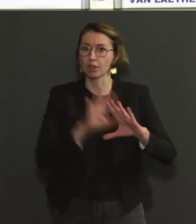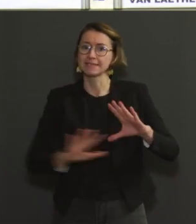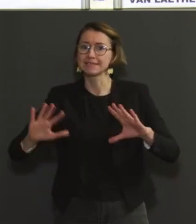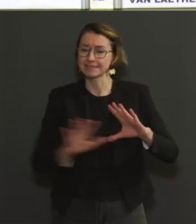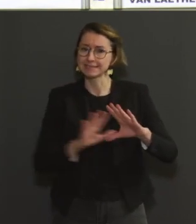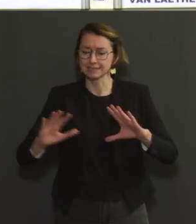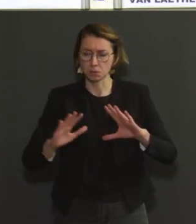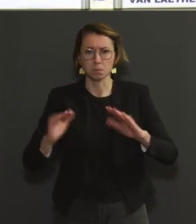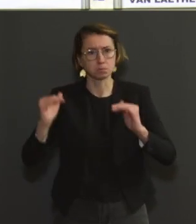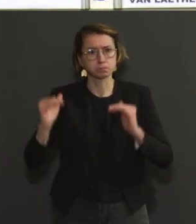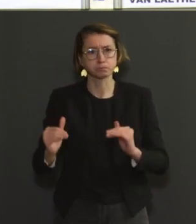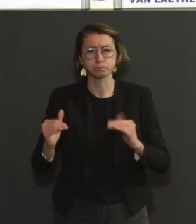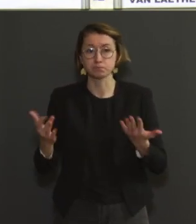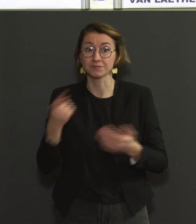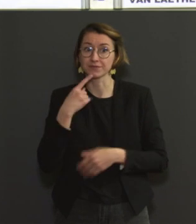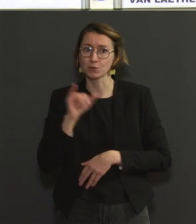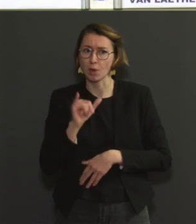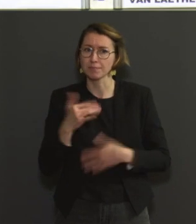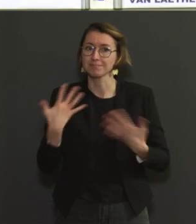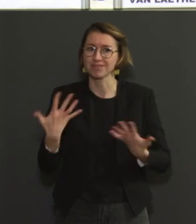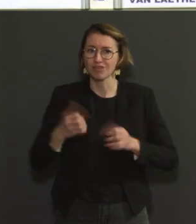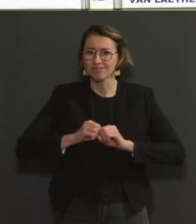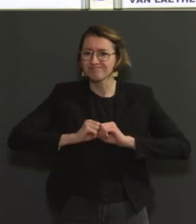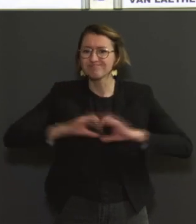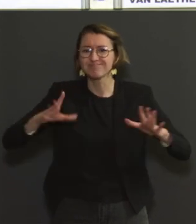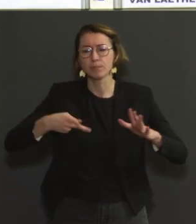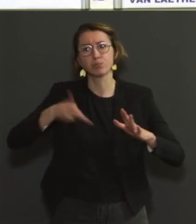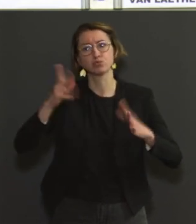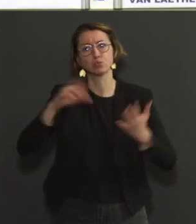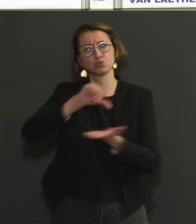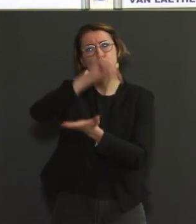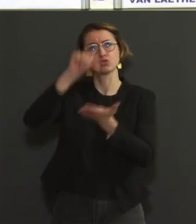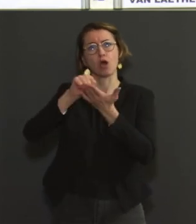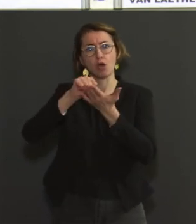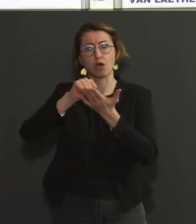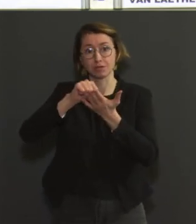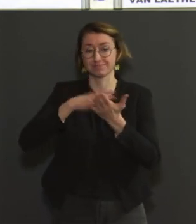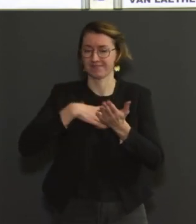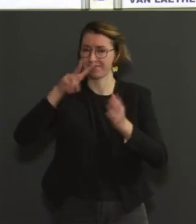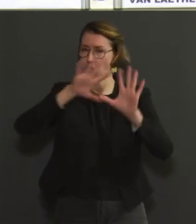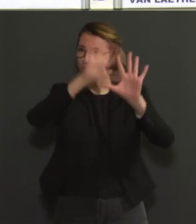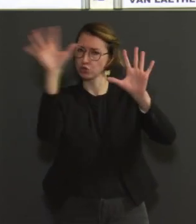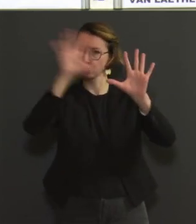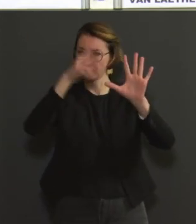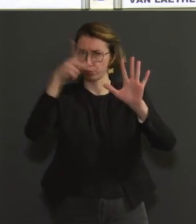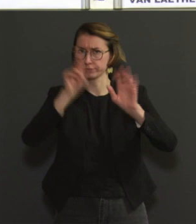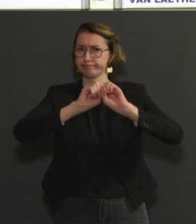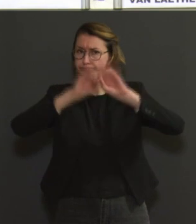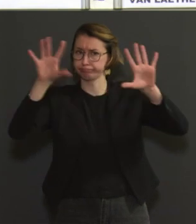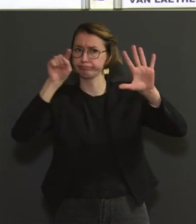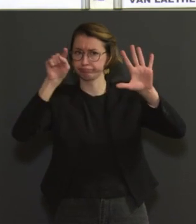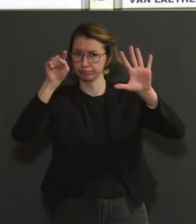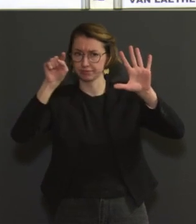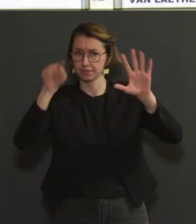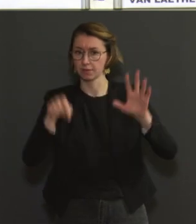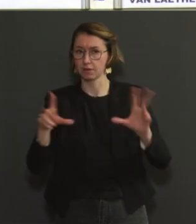central actuellement de l'épidémie s'est déplacé globalement vers la Flandre. Mais il faut bien insister qu'on se trouve devant un nombre qui n'a plus rien